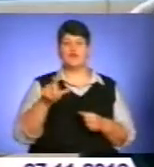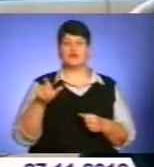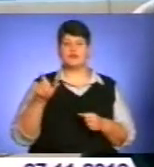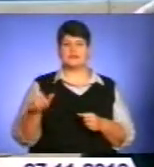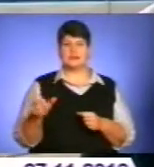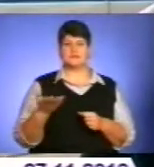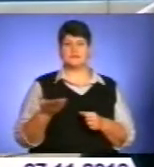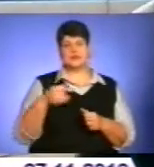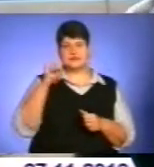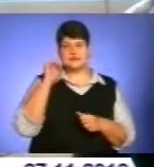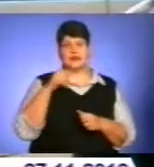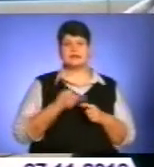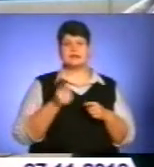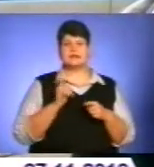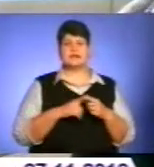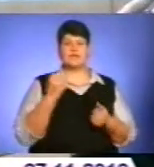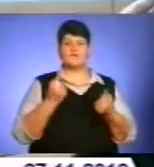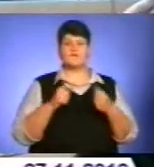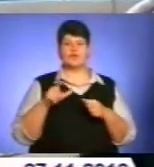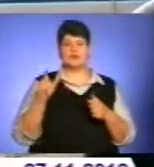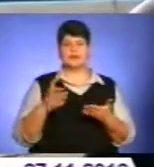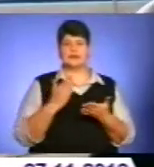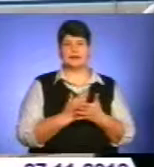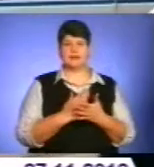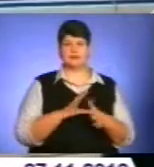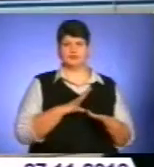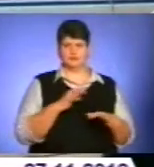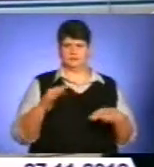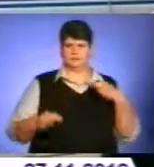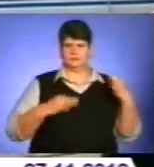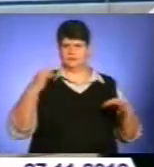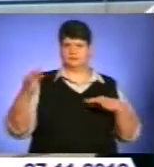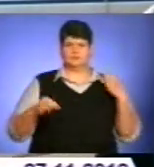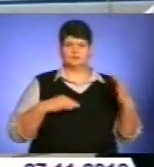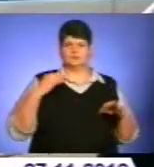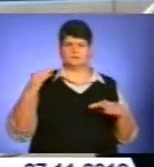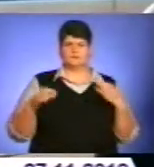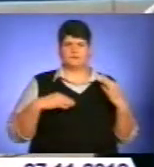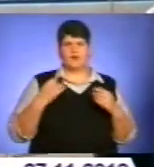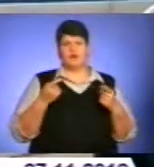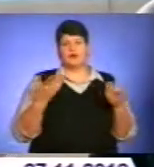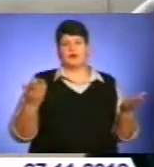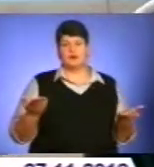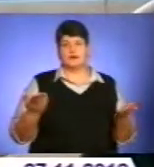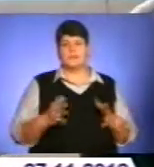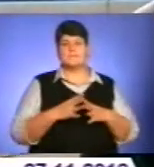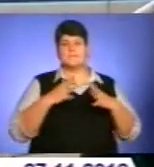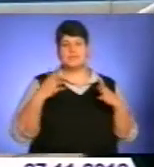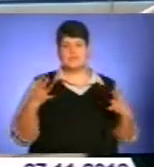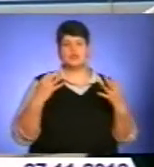знаєте, водій такий є, є часом знервований, що так, це. А так більшість